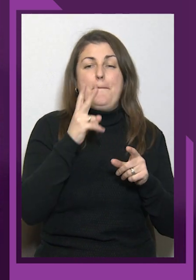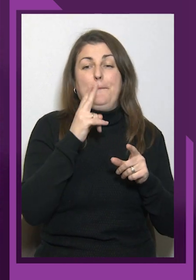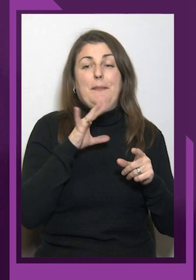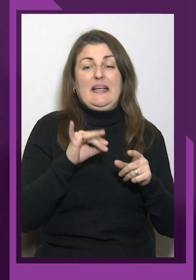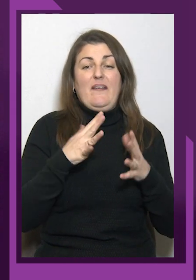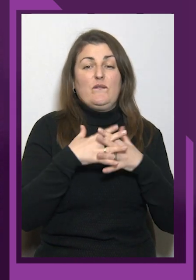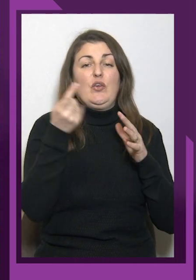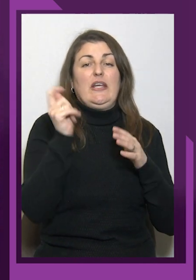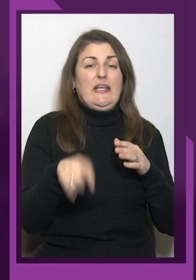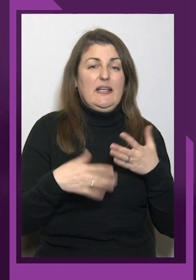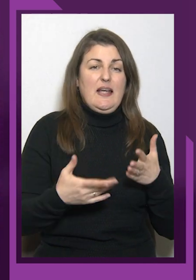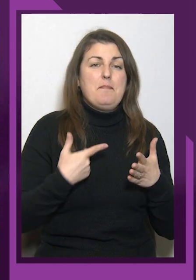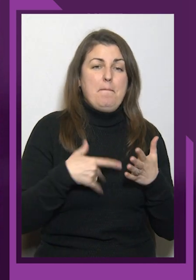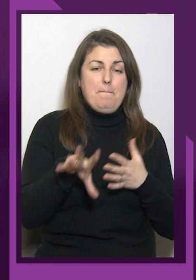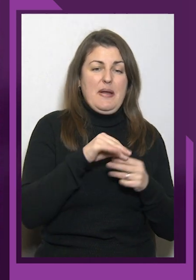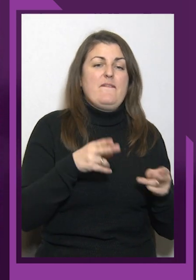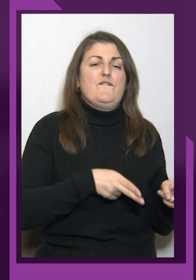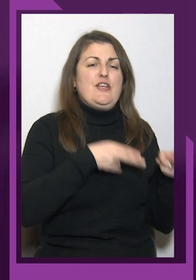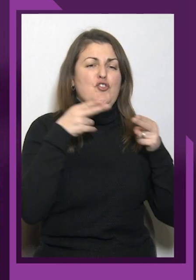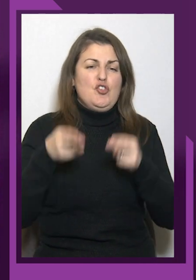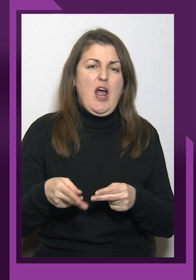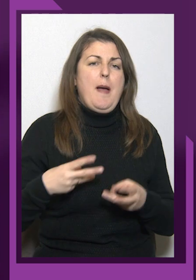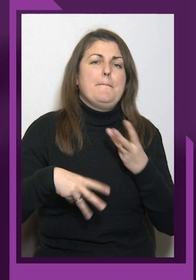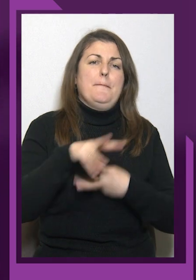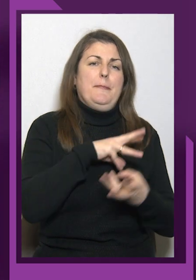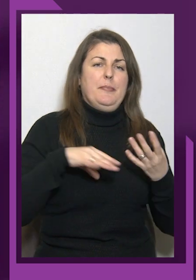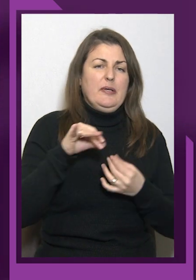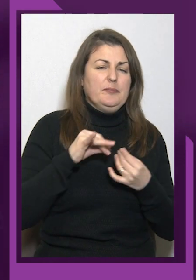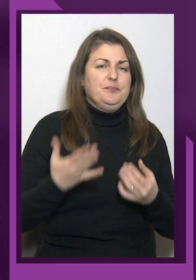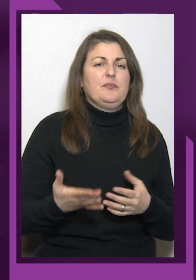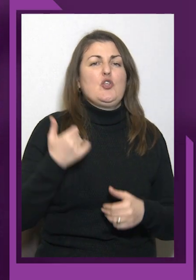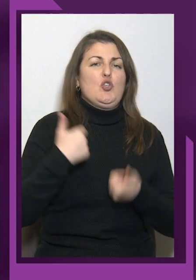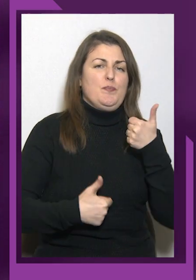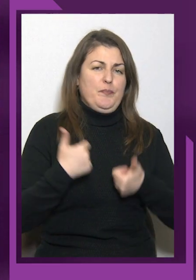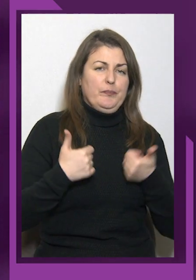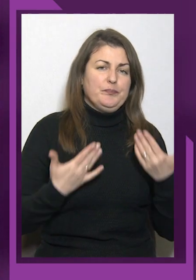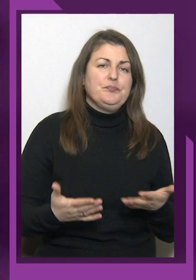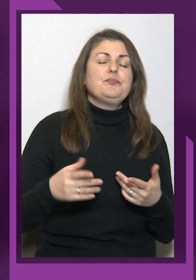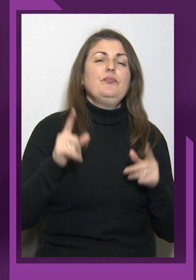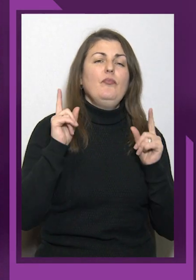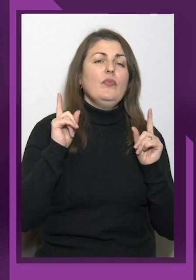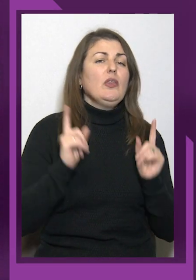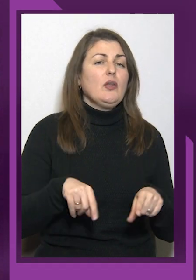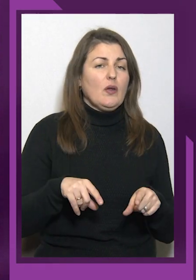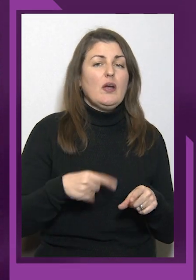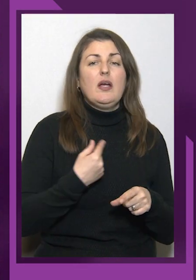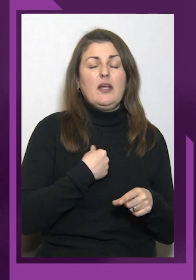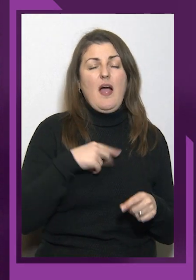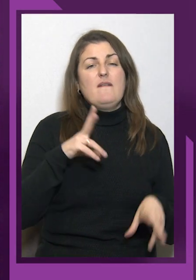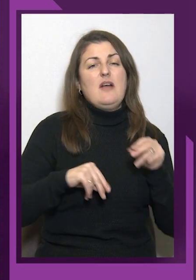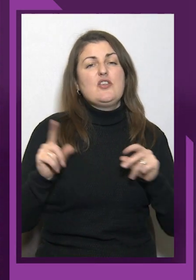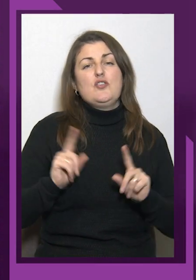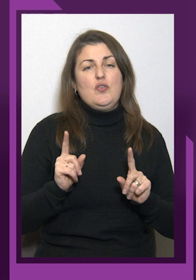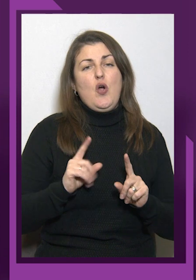ми сорівнуємося. Тому я вважаю, що коли ми переможемо, то